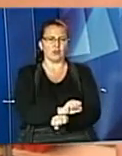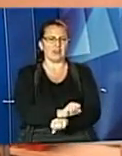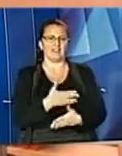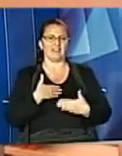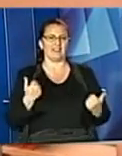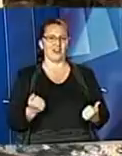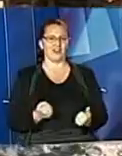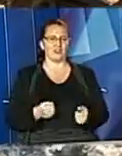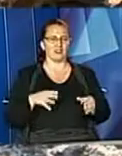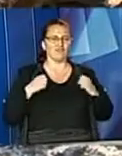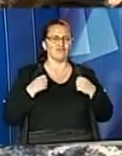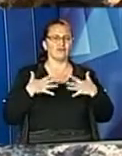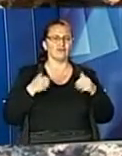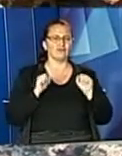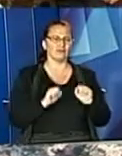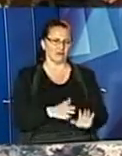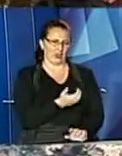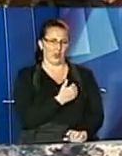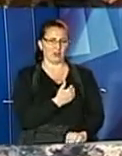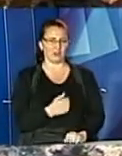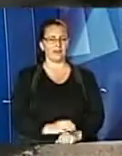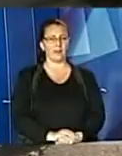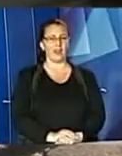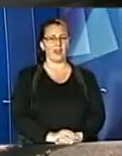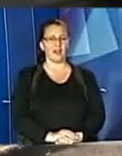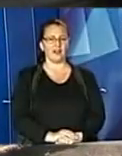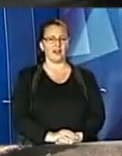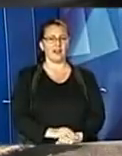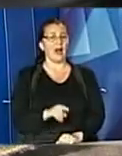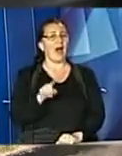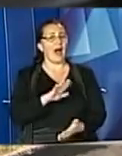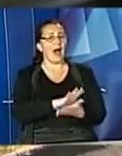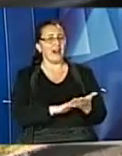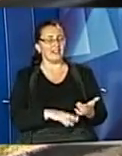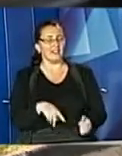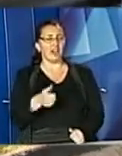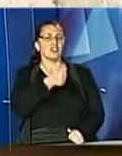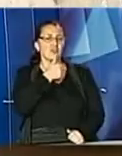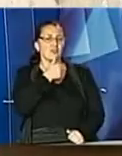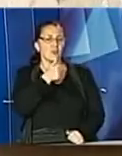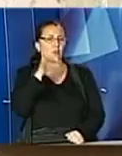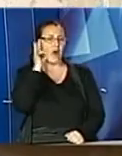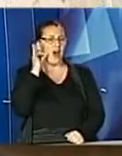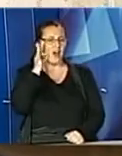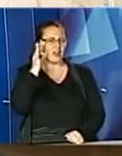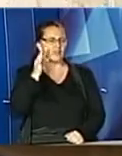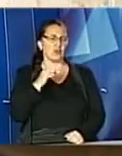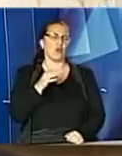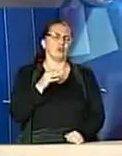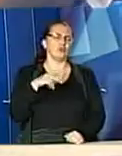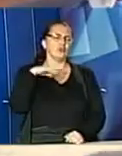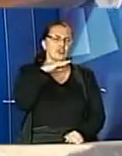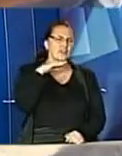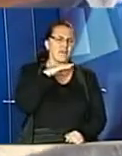В дерево йде свої енергії. Не менше зівак уже не на майстер-класах, а на дегустації смаколиків. Домашні сири, солодощі та м'ясна продукція –